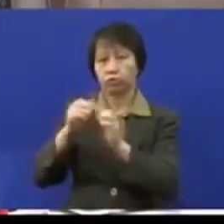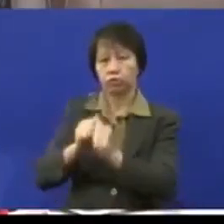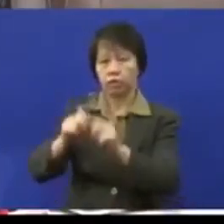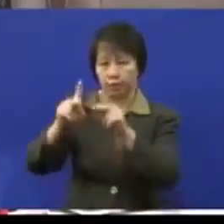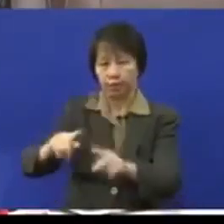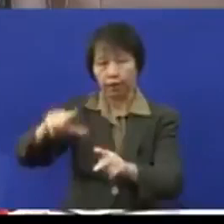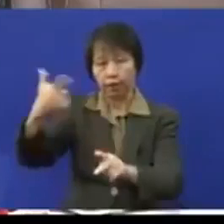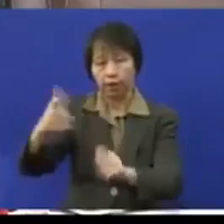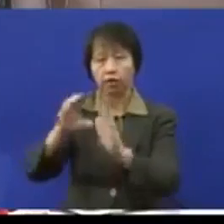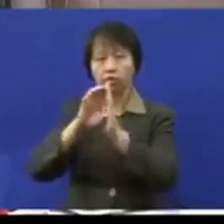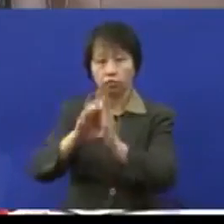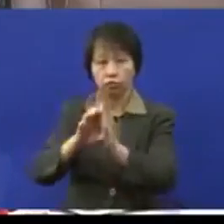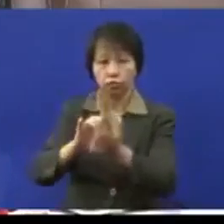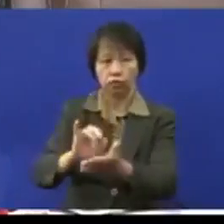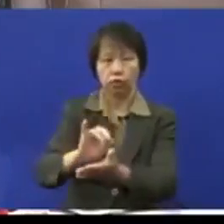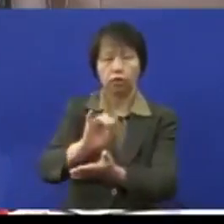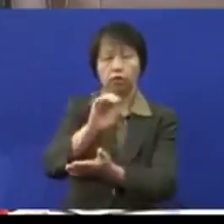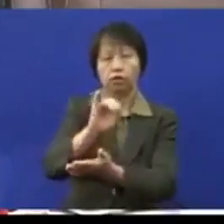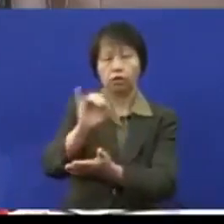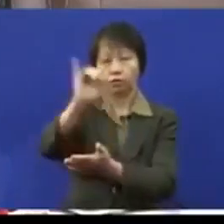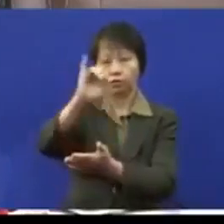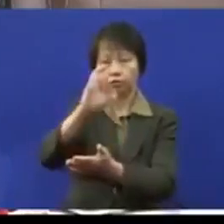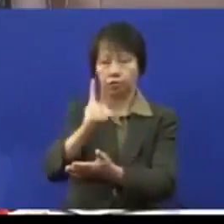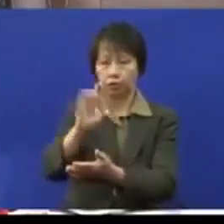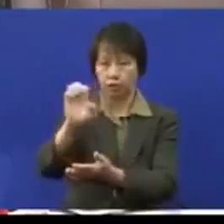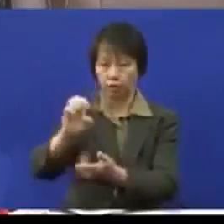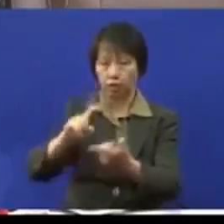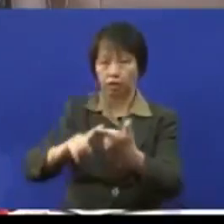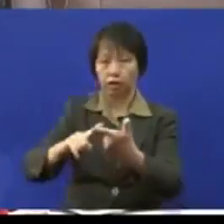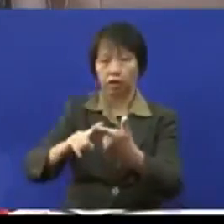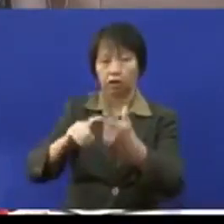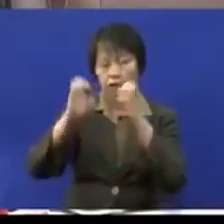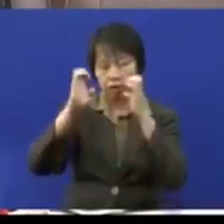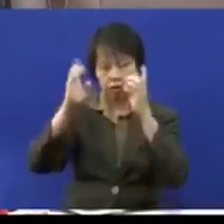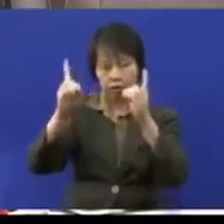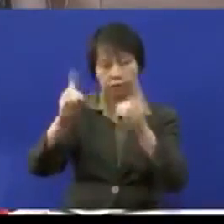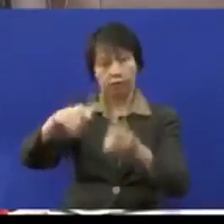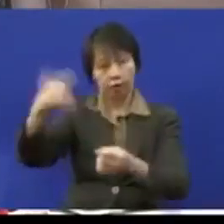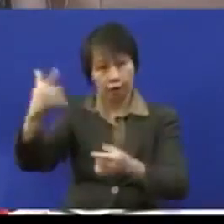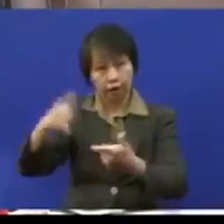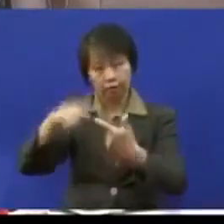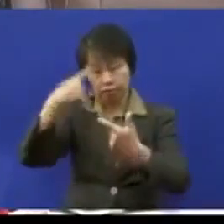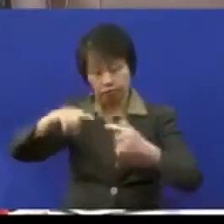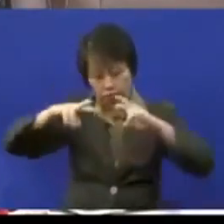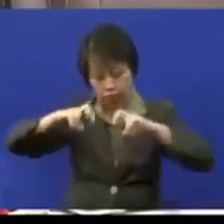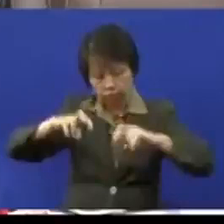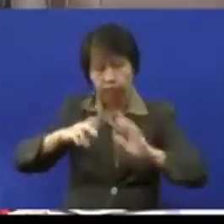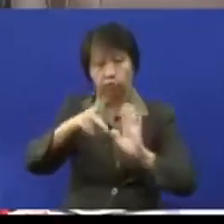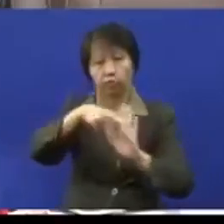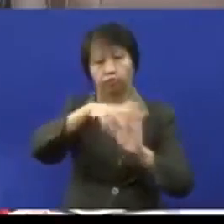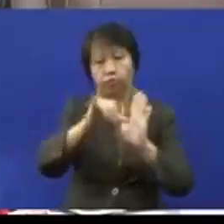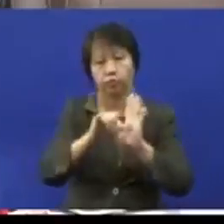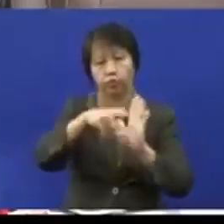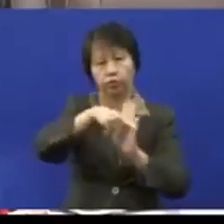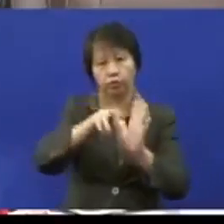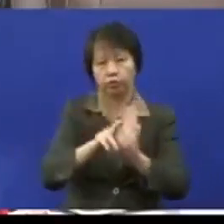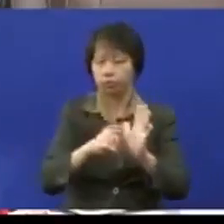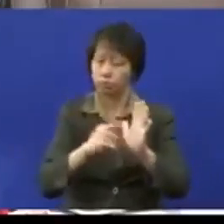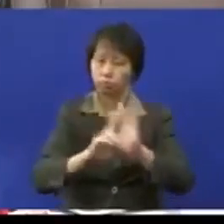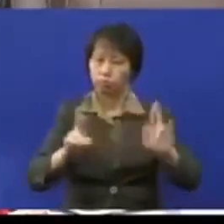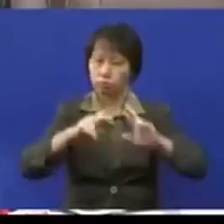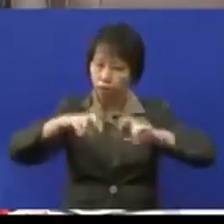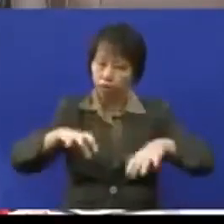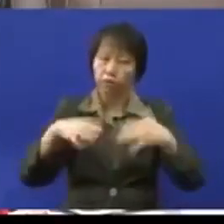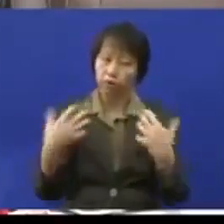lain seperti Institut Darul Ehsan ataupun akademia yang lain untuk mengkaji polisi-polisi yang sedia ada dan